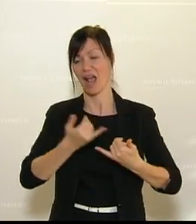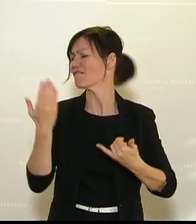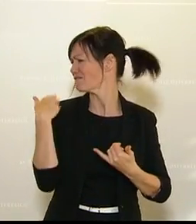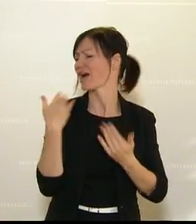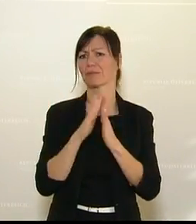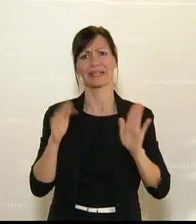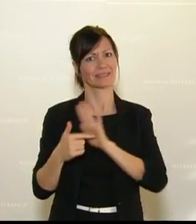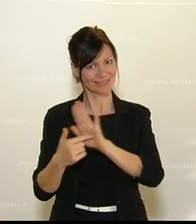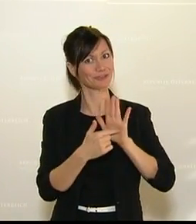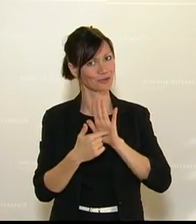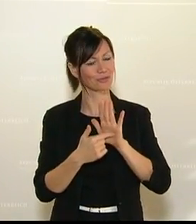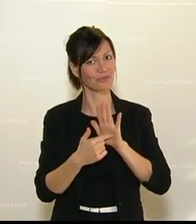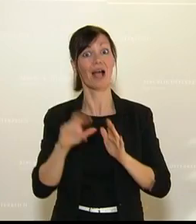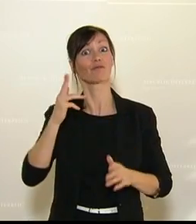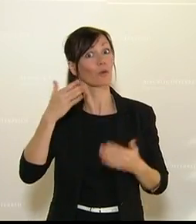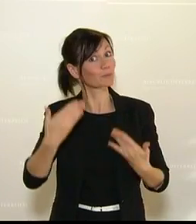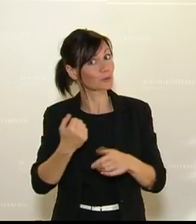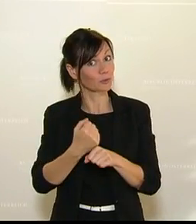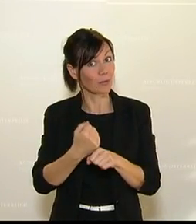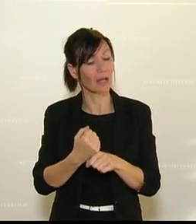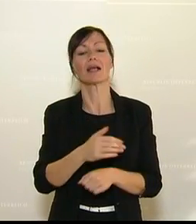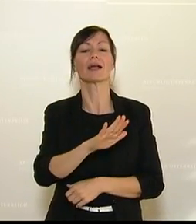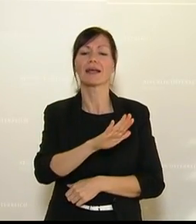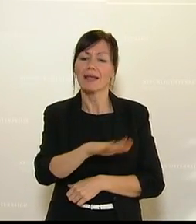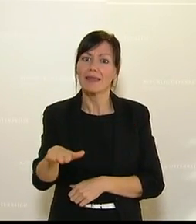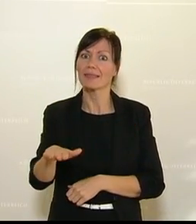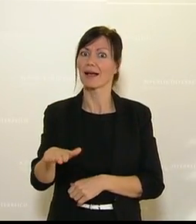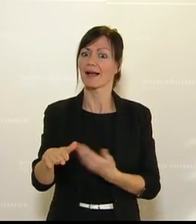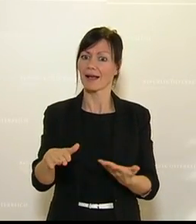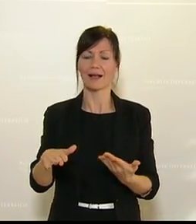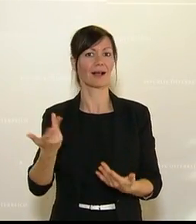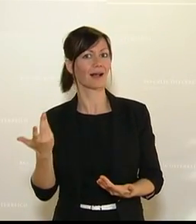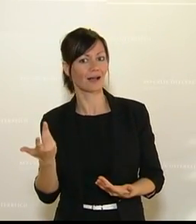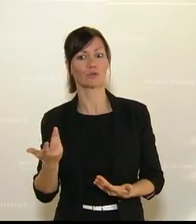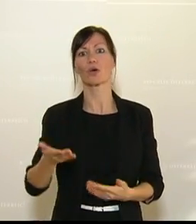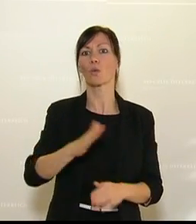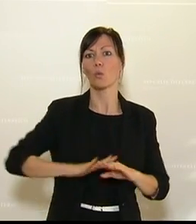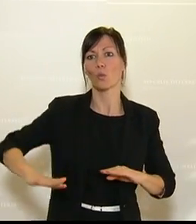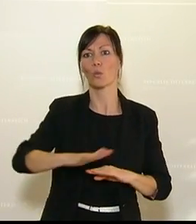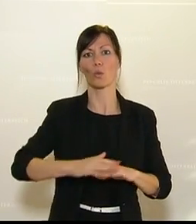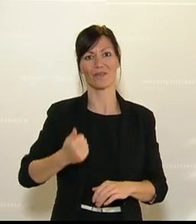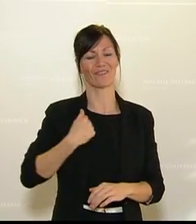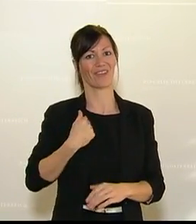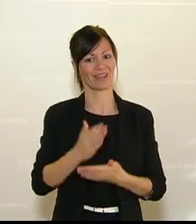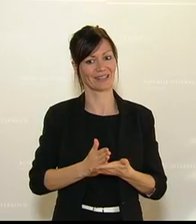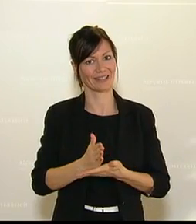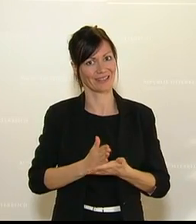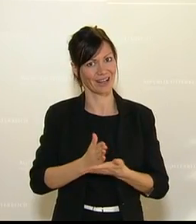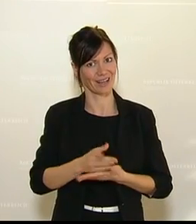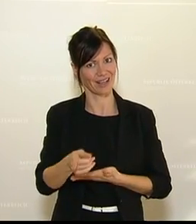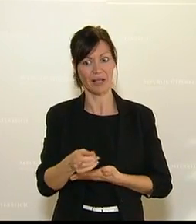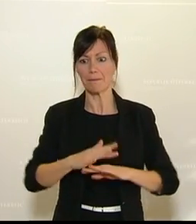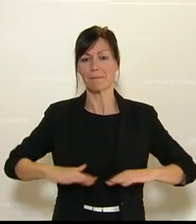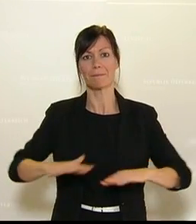durften. Warum machen wir das? Sehr geehrte Damen und Herren, die Kinder, die Grundwehrdiener sind die Basis unseres Bundesheeres. Ohne